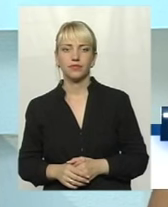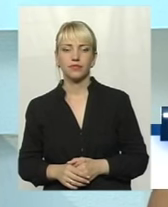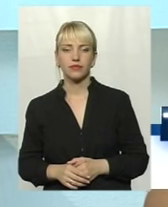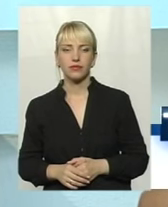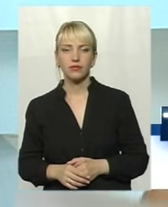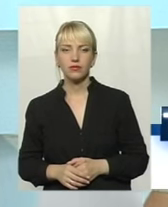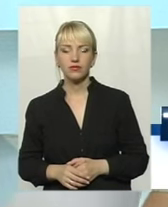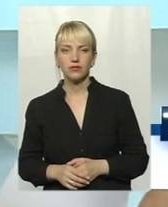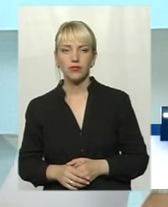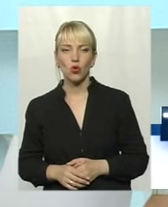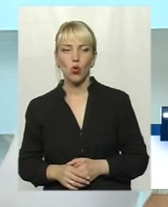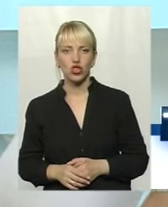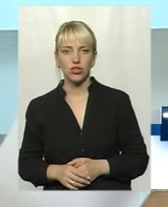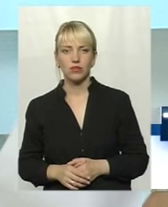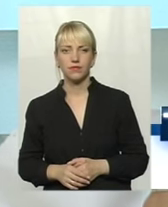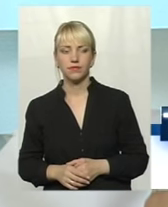Отже,